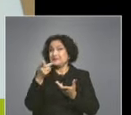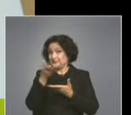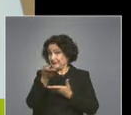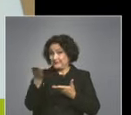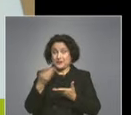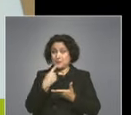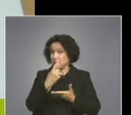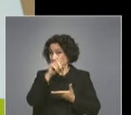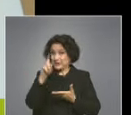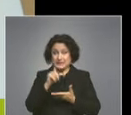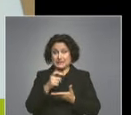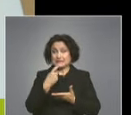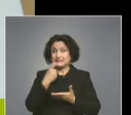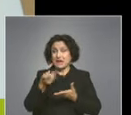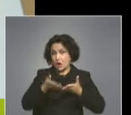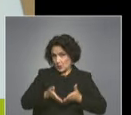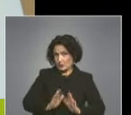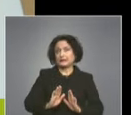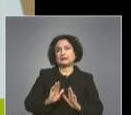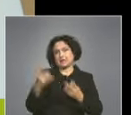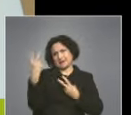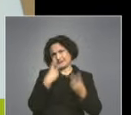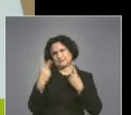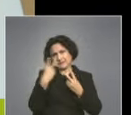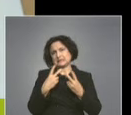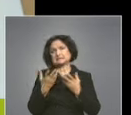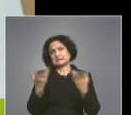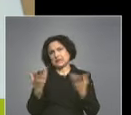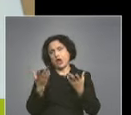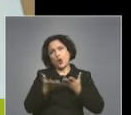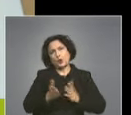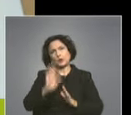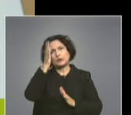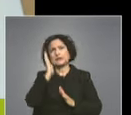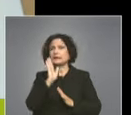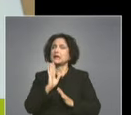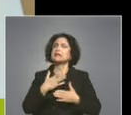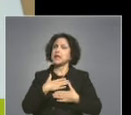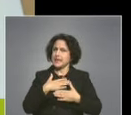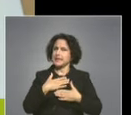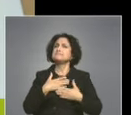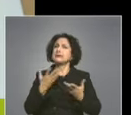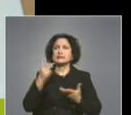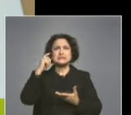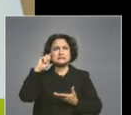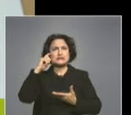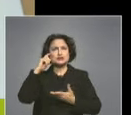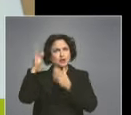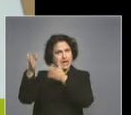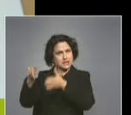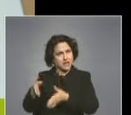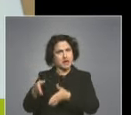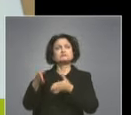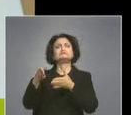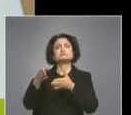образователна система също. Сега, разбира се, родителите имат своята роля. Това е несъмнено. Проблема е,